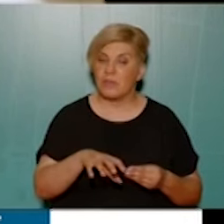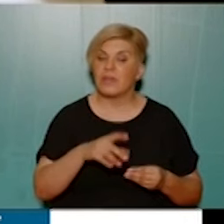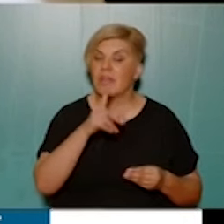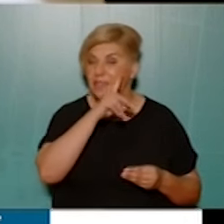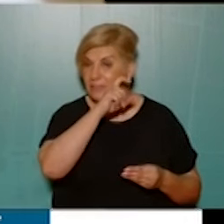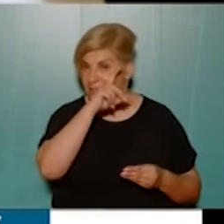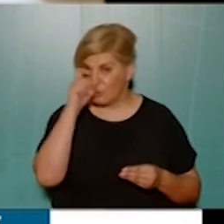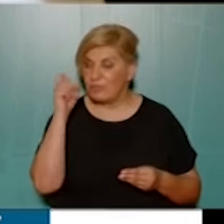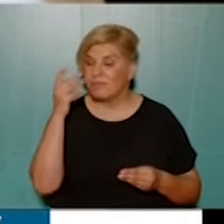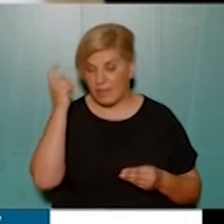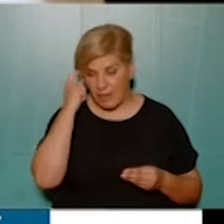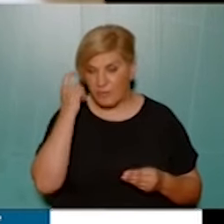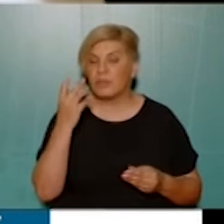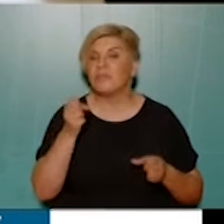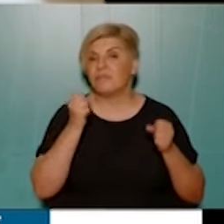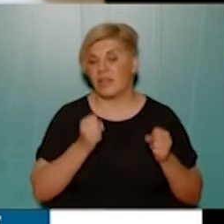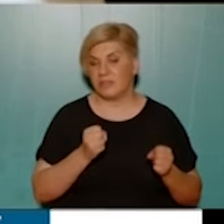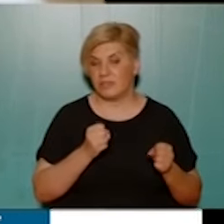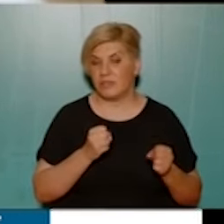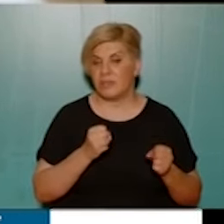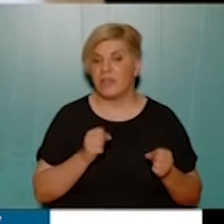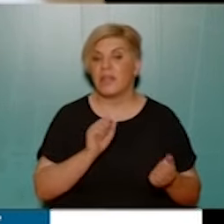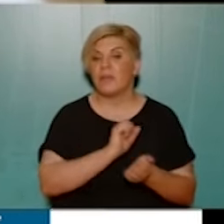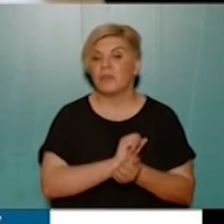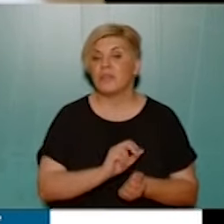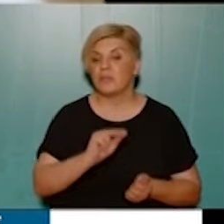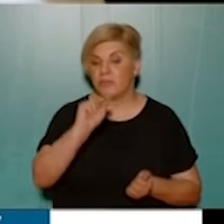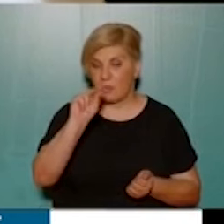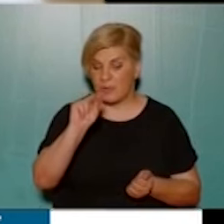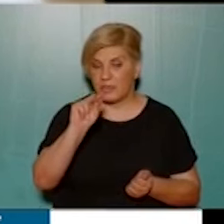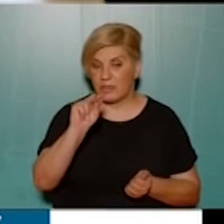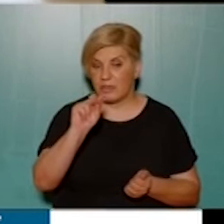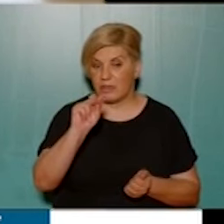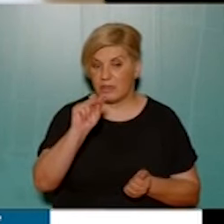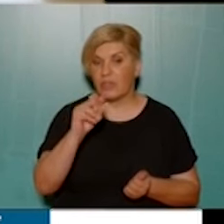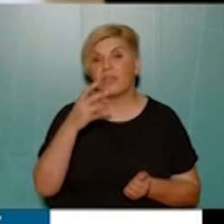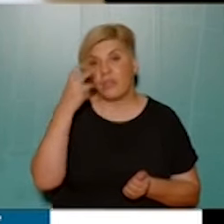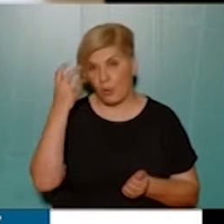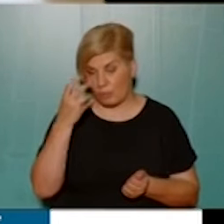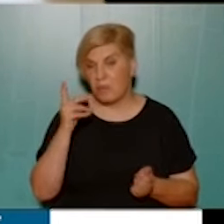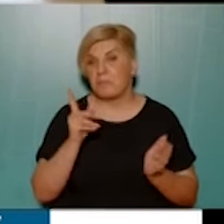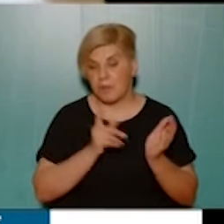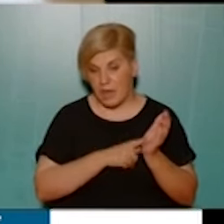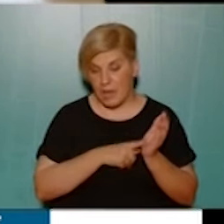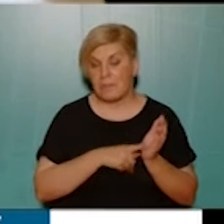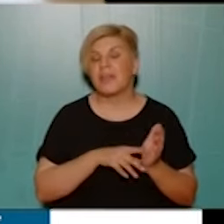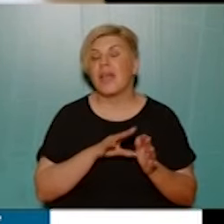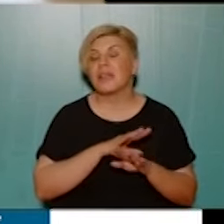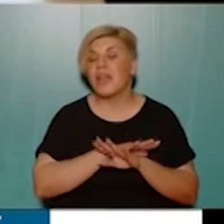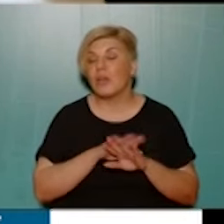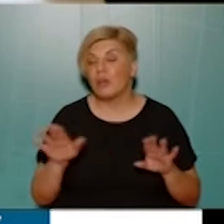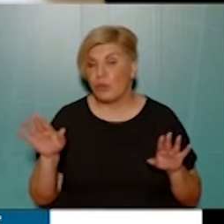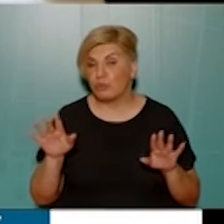σε μια δύσκολη φάση αυτή τη στιγμή, ωστόσο δεσμευόμαστε ότι θεωρούμε ότι πρέπει να εξαντληθεί κάθε